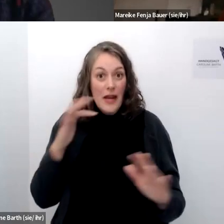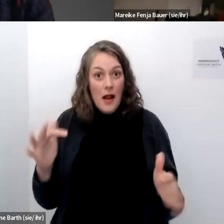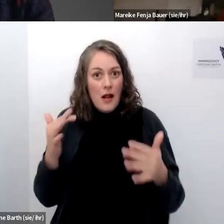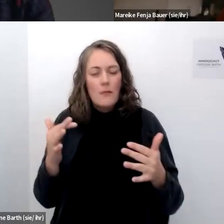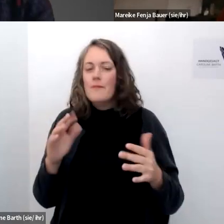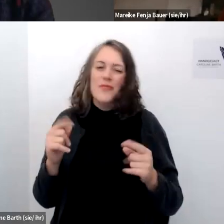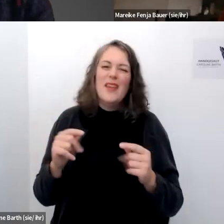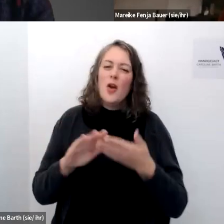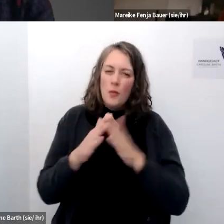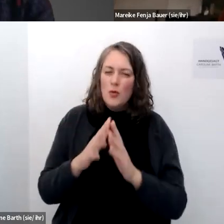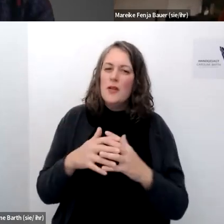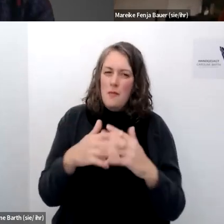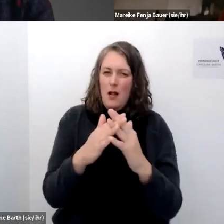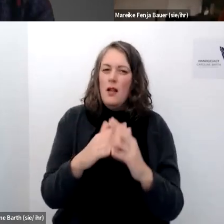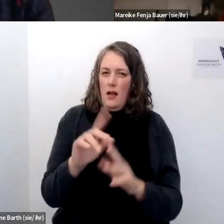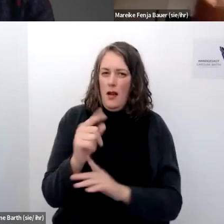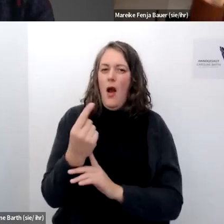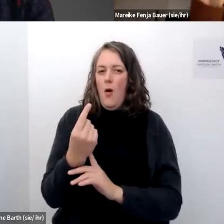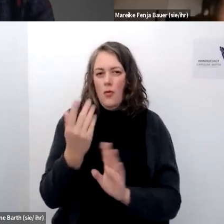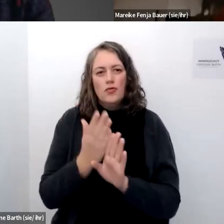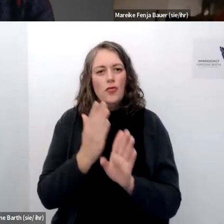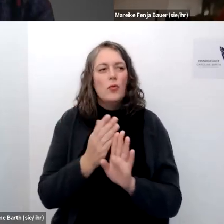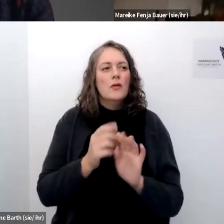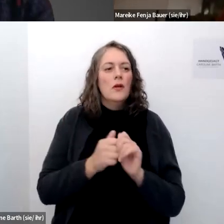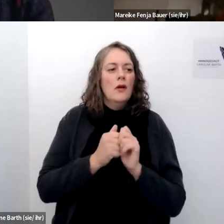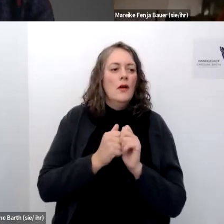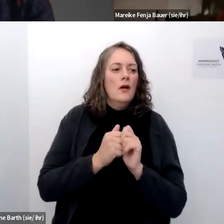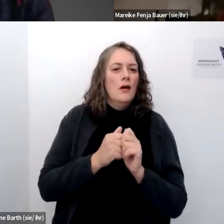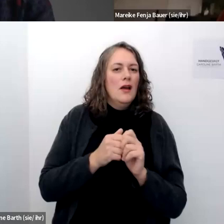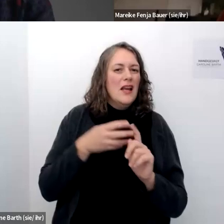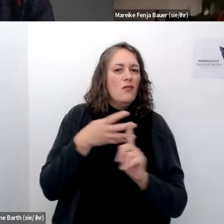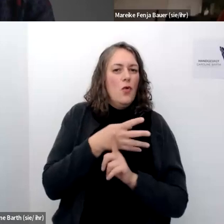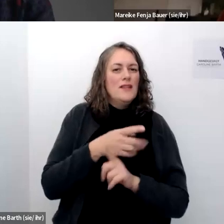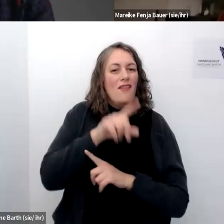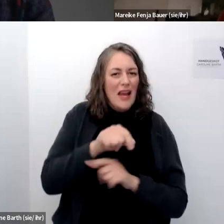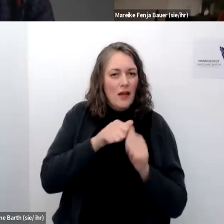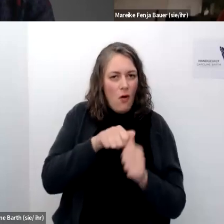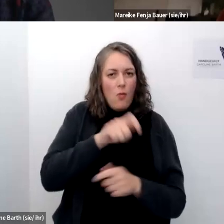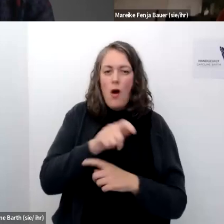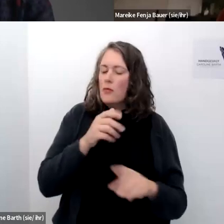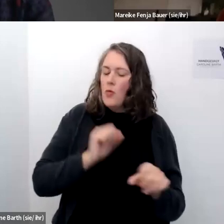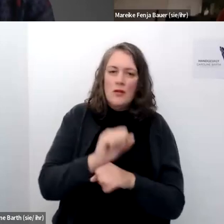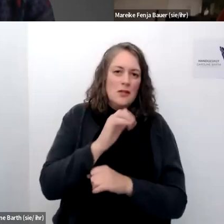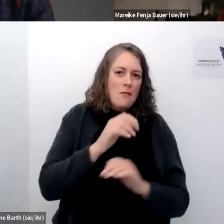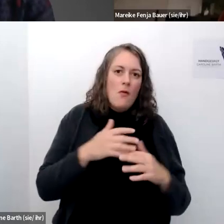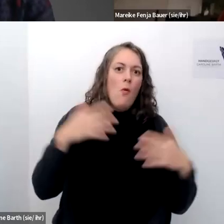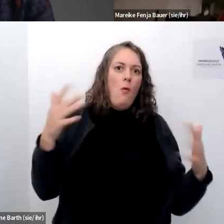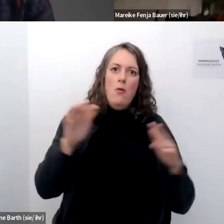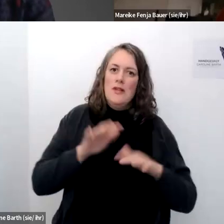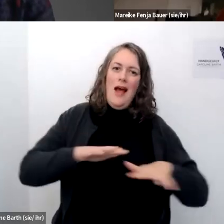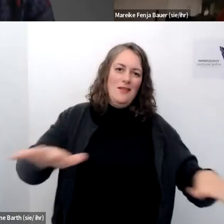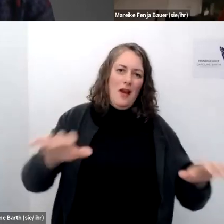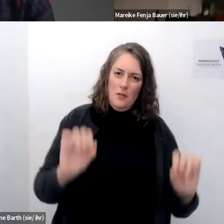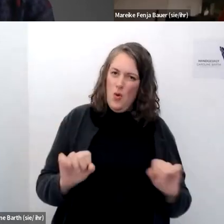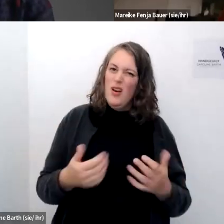building was durchaus auch bei kleinen kleineren influencer gut funktioniert genau also es ist einfach ein